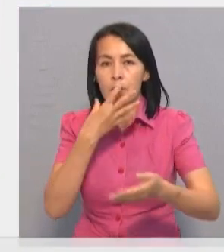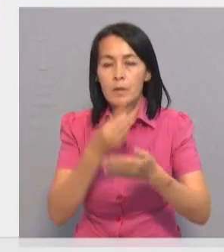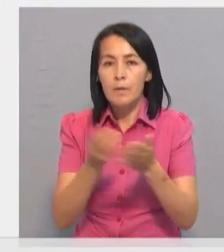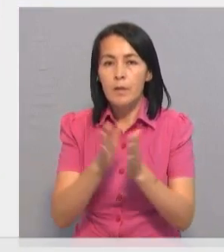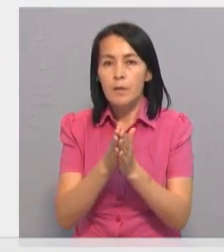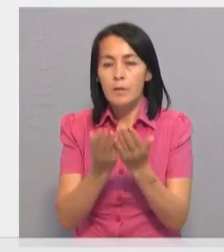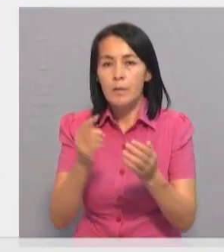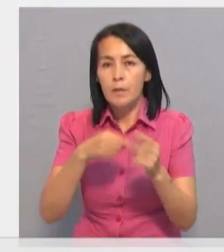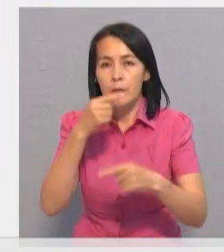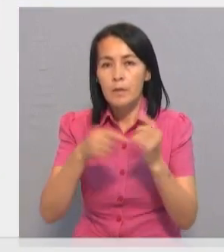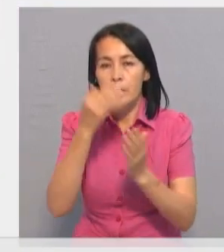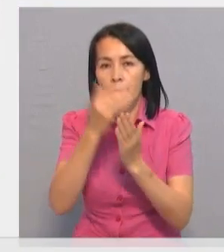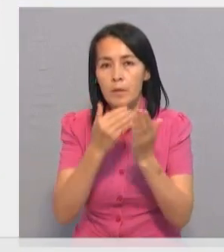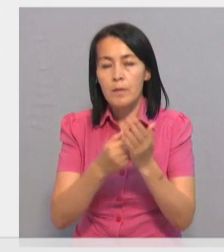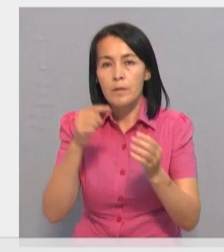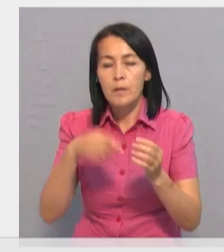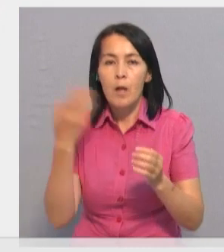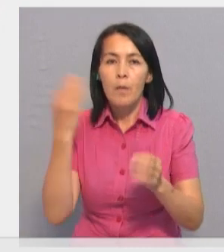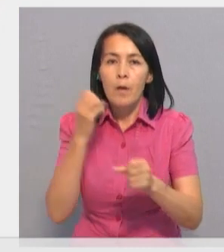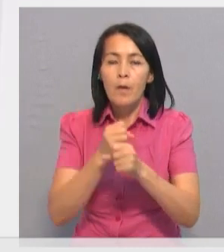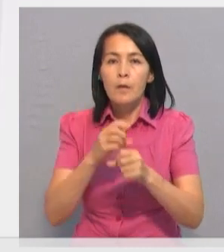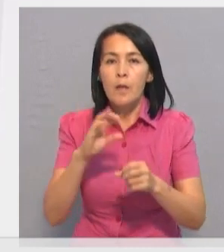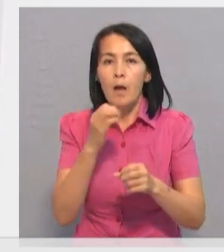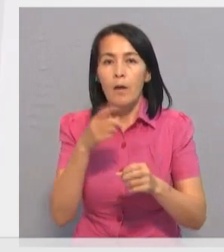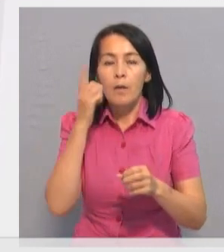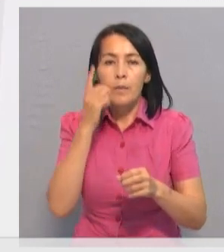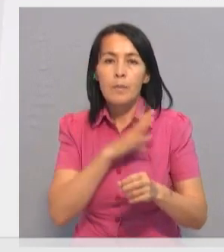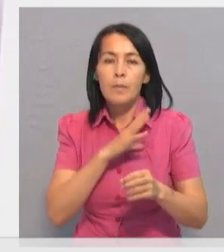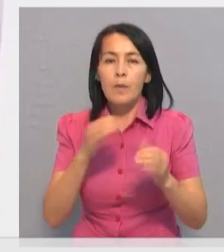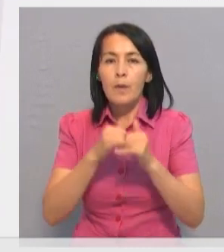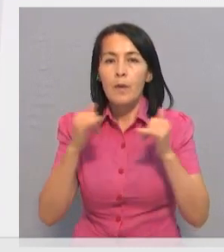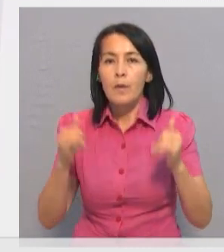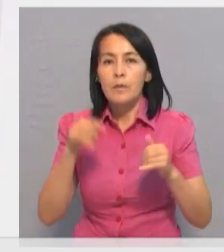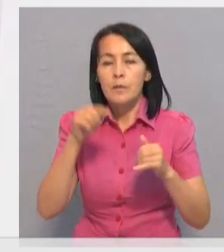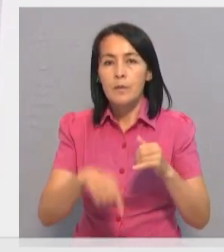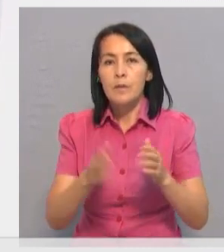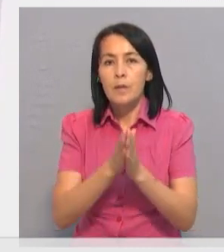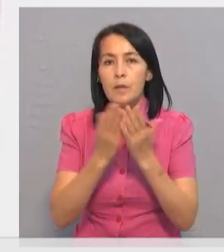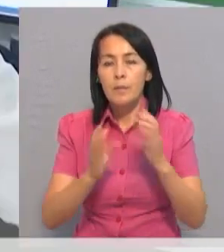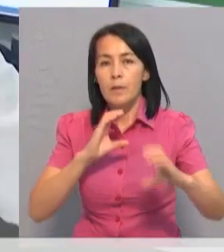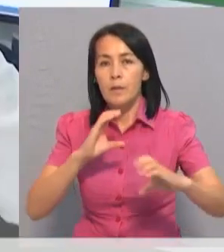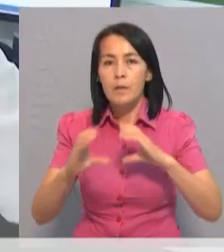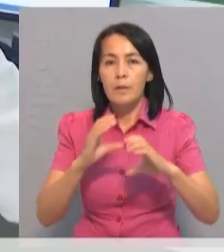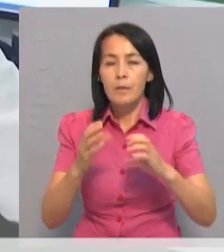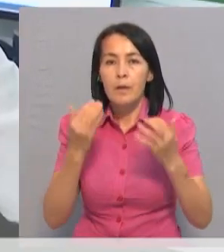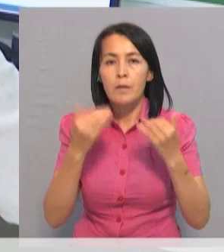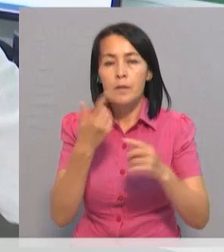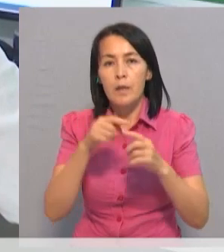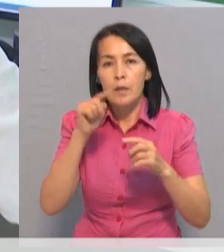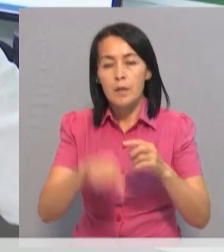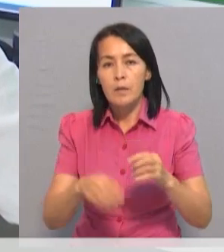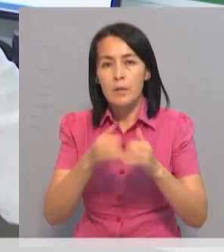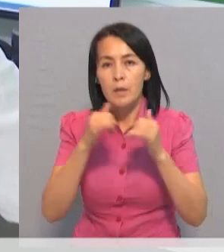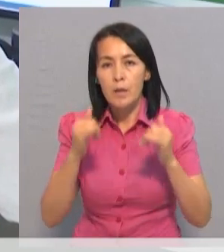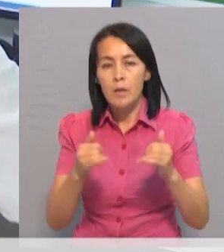документа через приложение EGOF Mobile. Ранее для пользователя EGOF Mobile был реализован доступ на дипломы высших учебных заведений. Это значительно